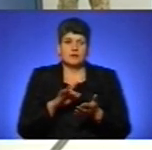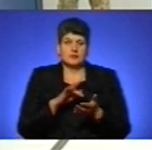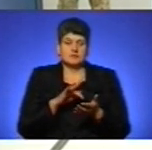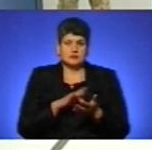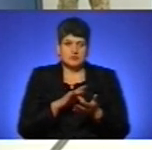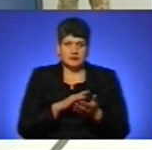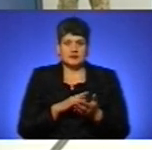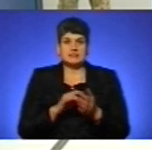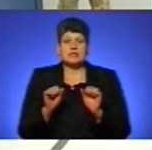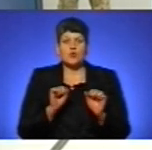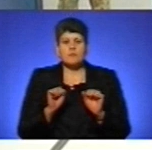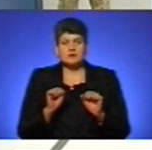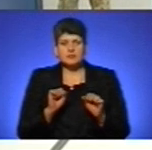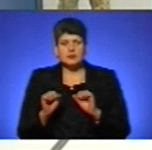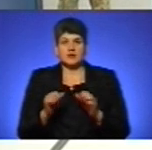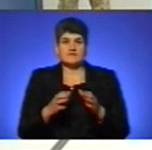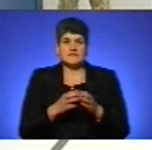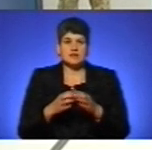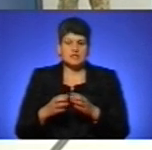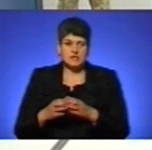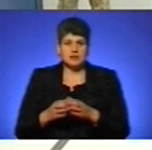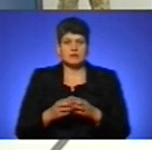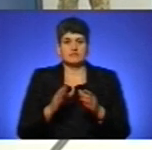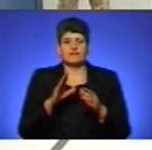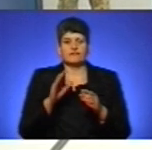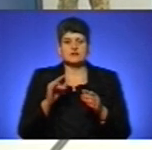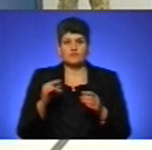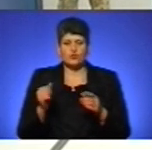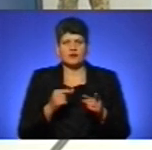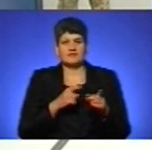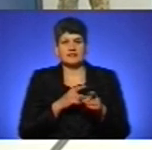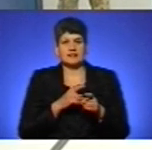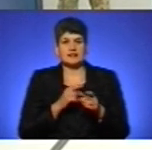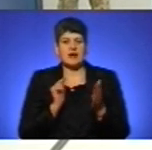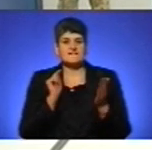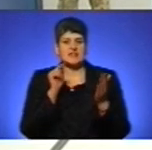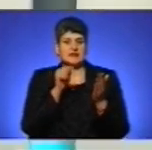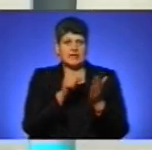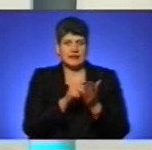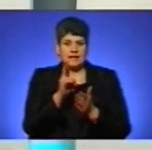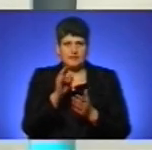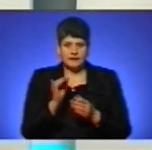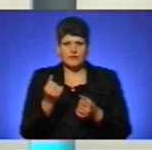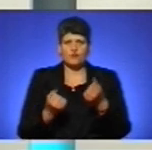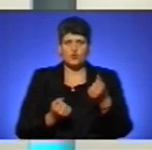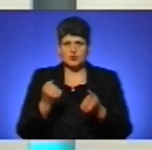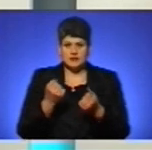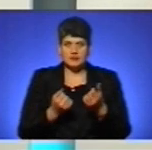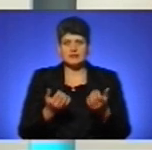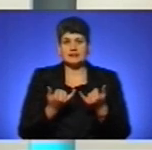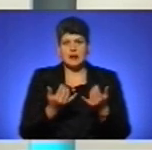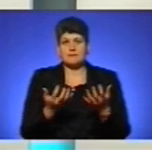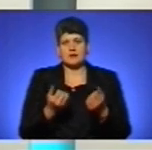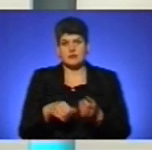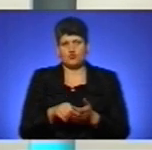оборони, командири, командири відділень, командири з водів, невідники, водії для прийняття участь.